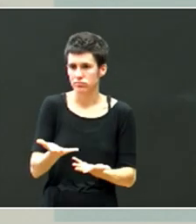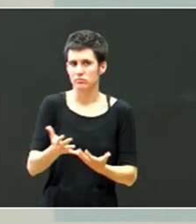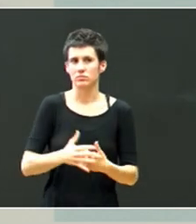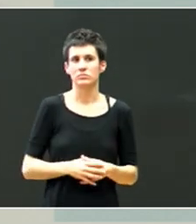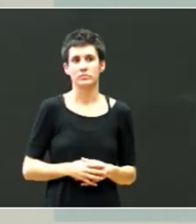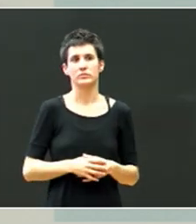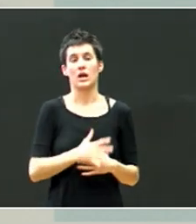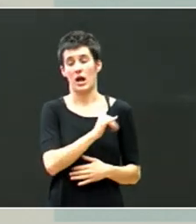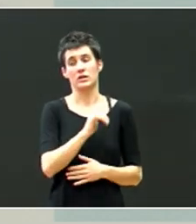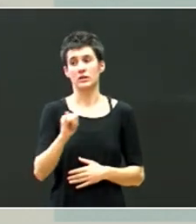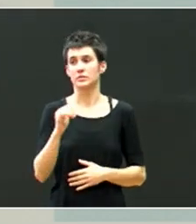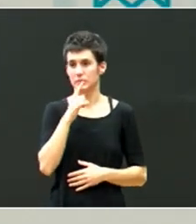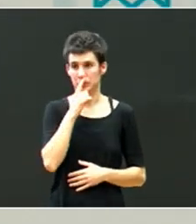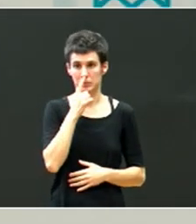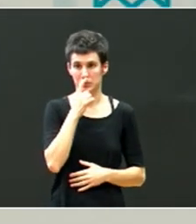badago,